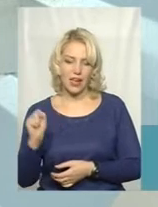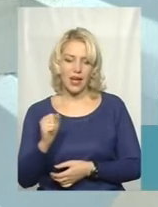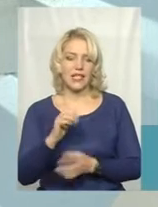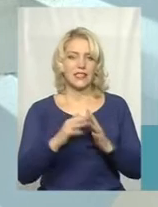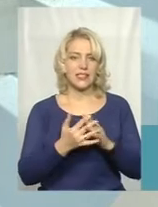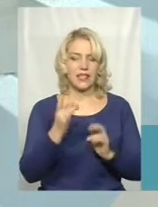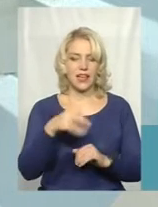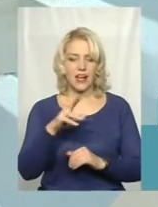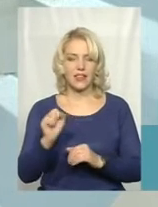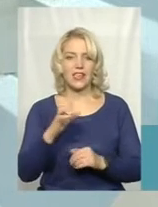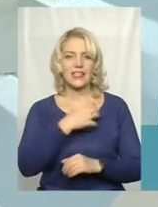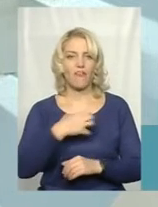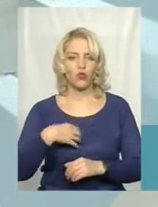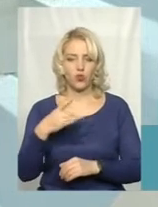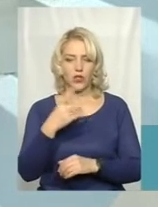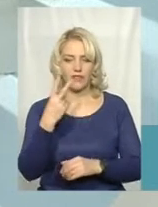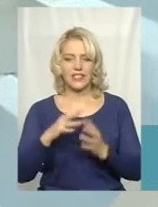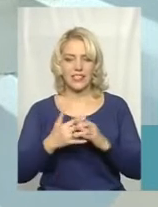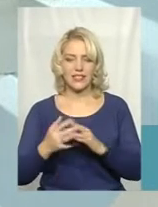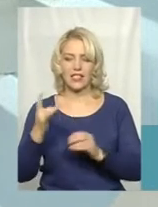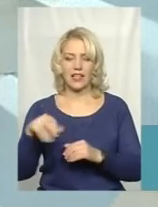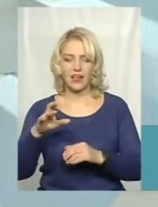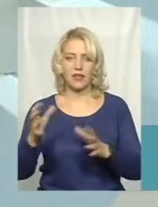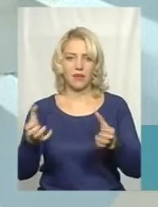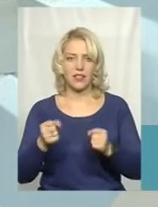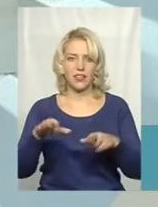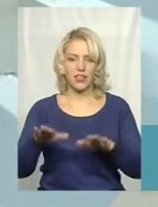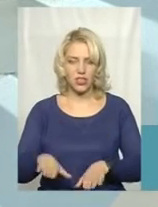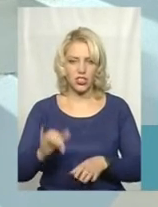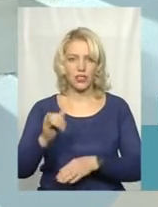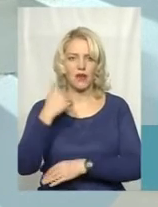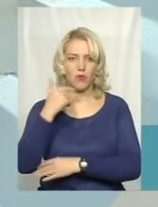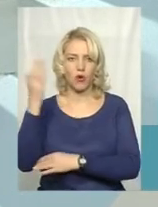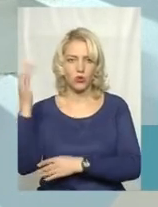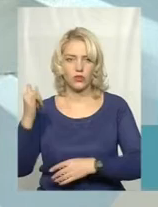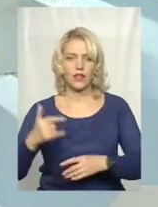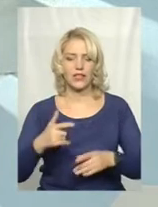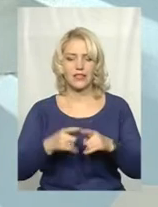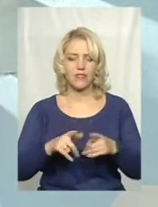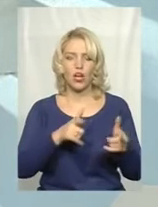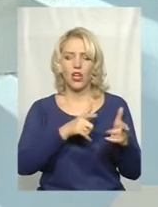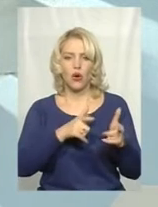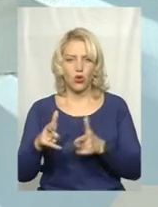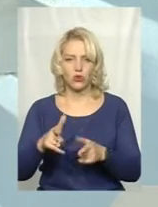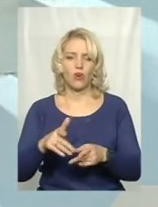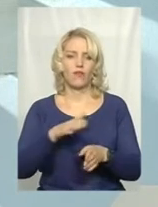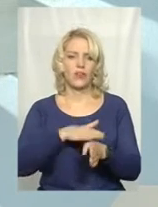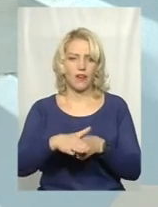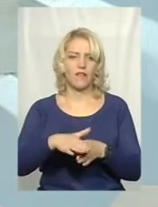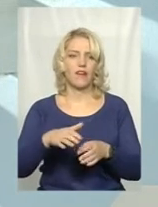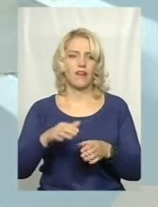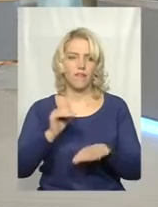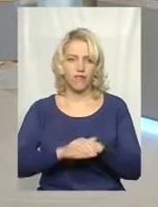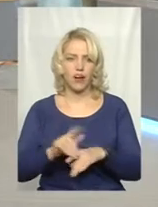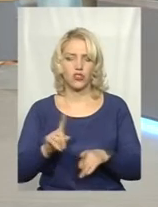району. Дві сільських ради прийняли вже рішення і проголосували. Тобто це вже готовий, доконаний факт, що Крупецька сільська рада, яка